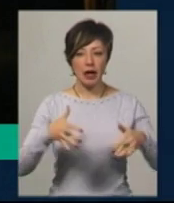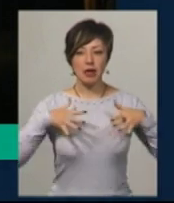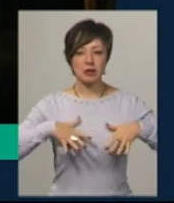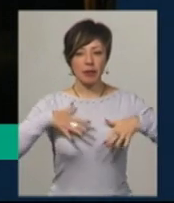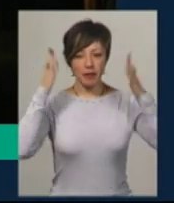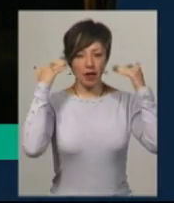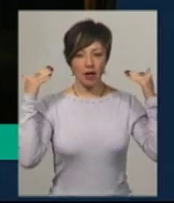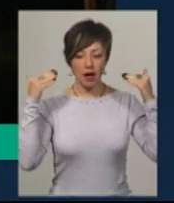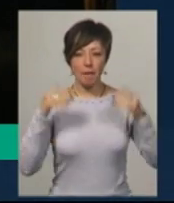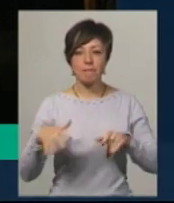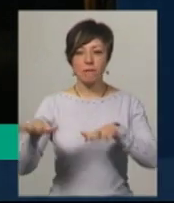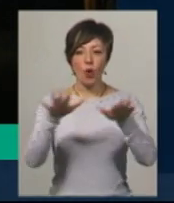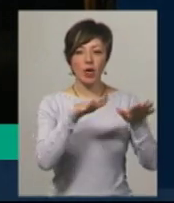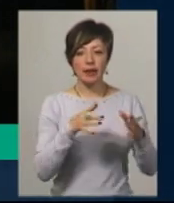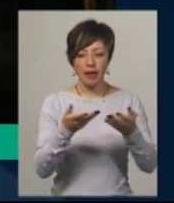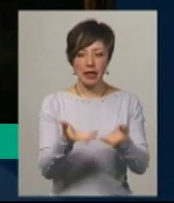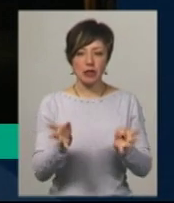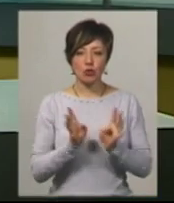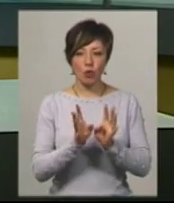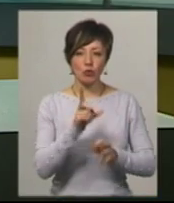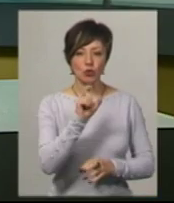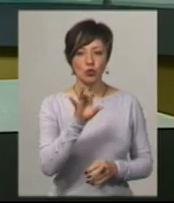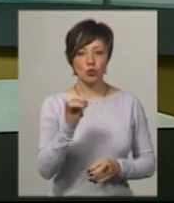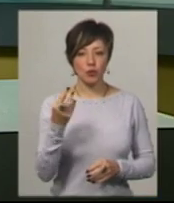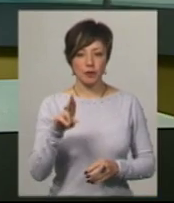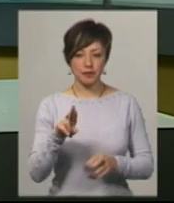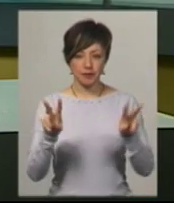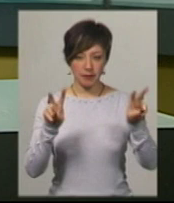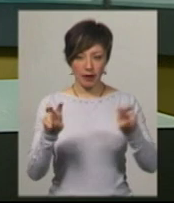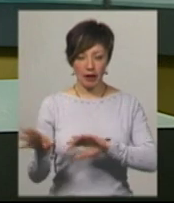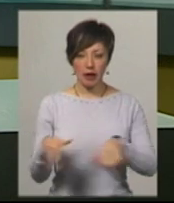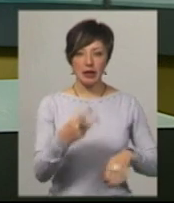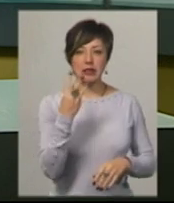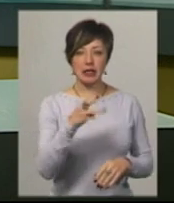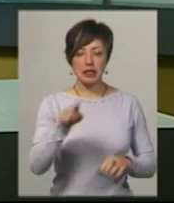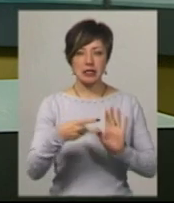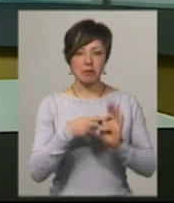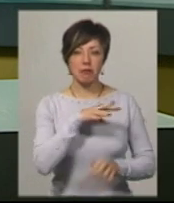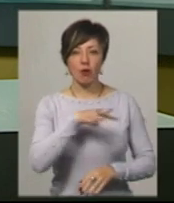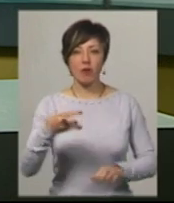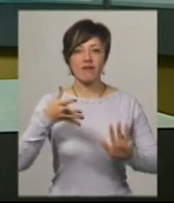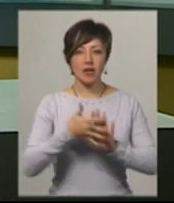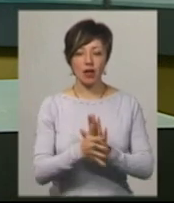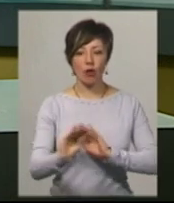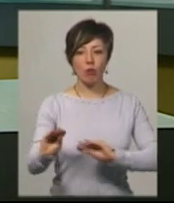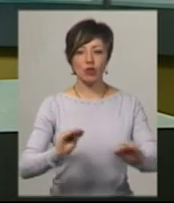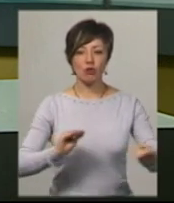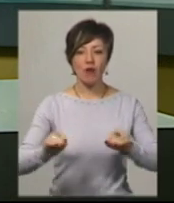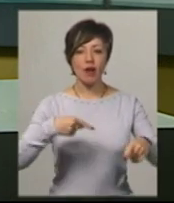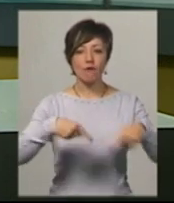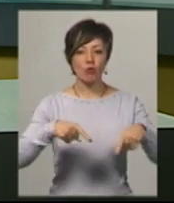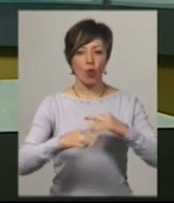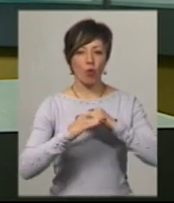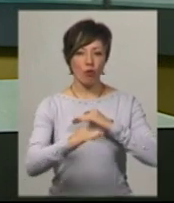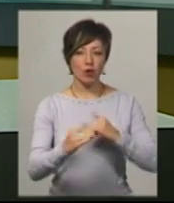татарам «Політ над гніздом Зузулі». 3,7 мільйонів гривень витратили на облаштування футбольного поля,